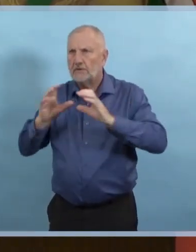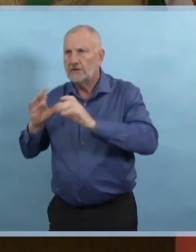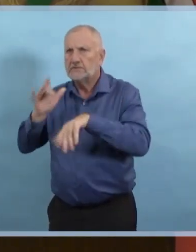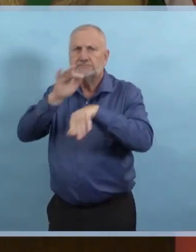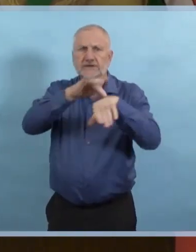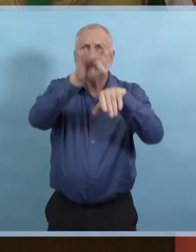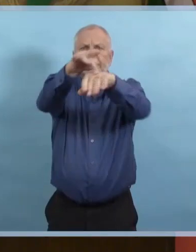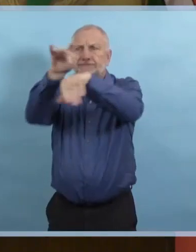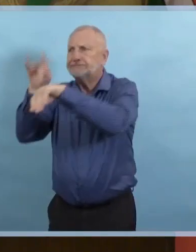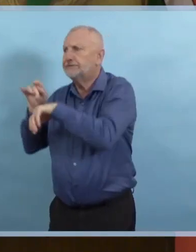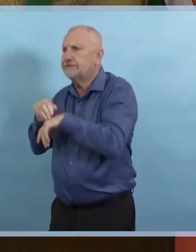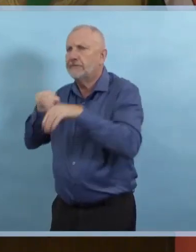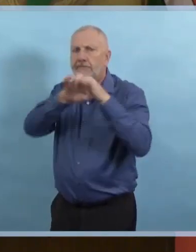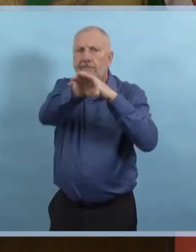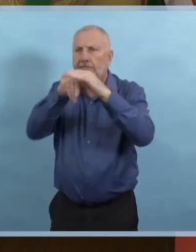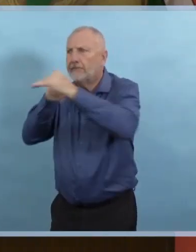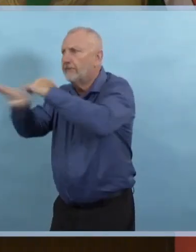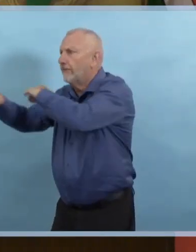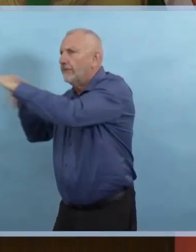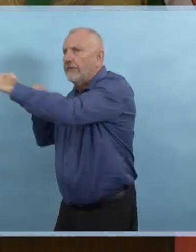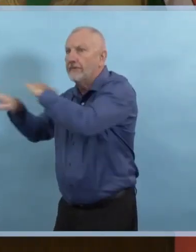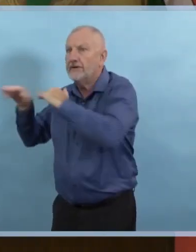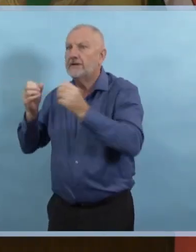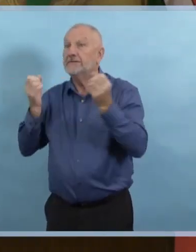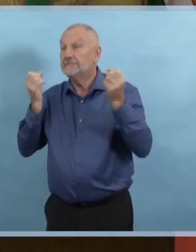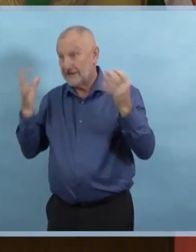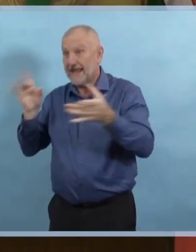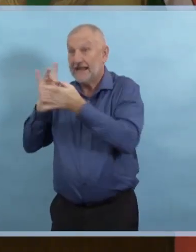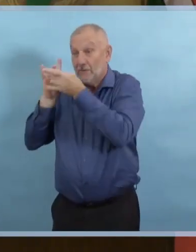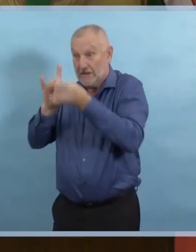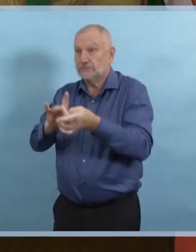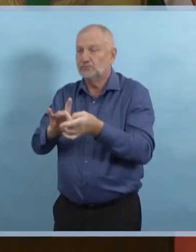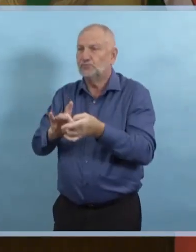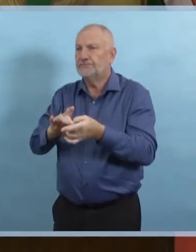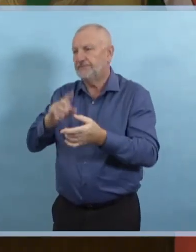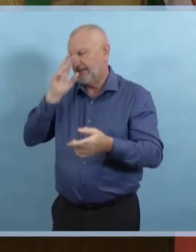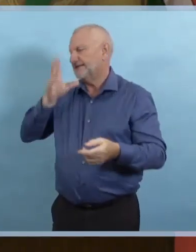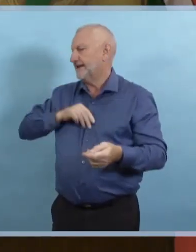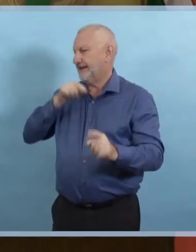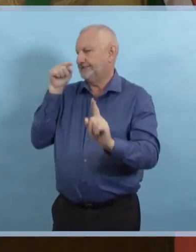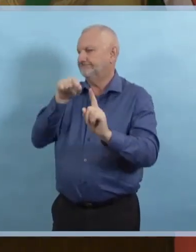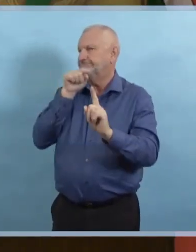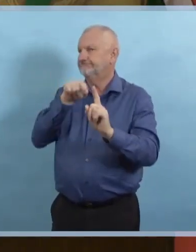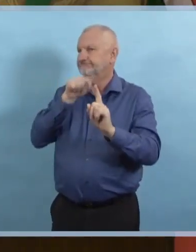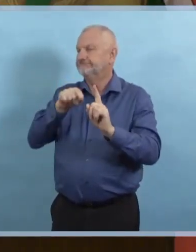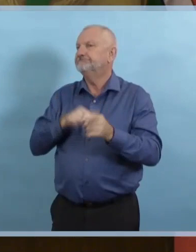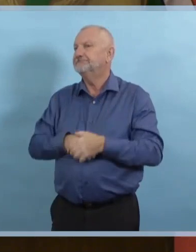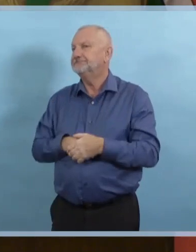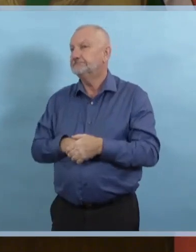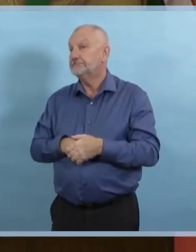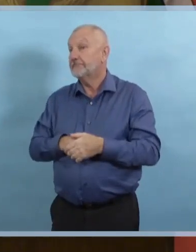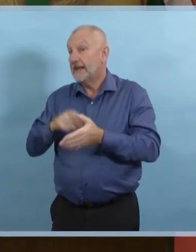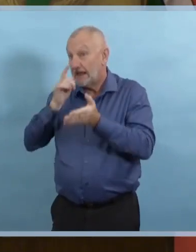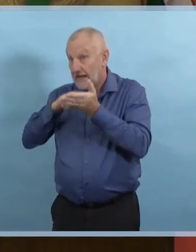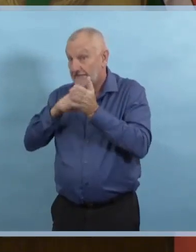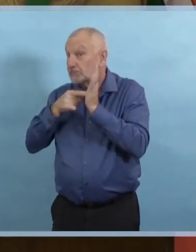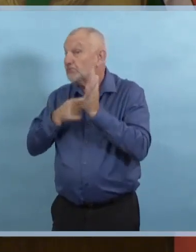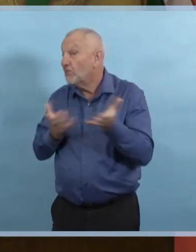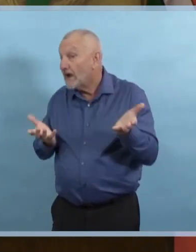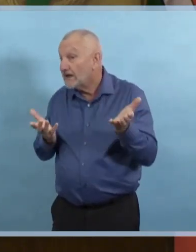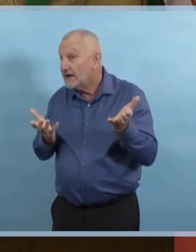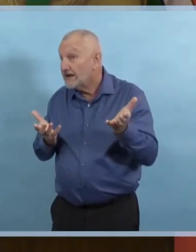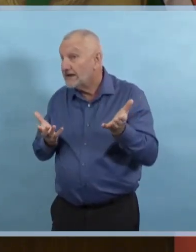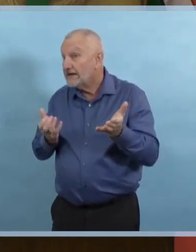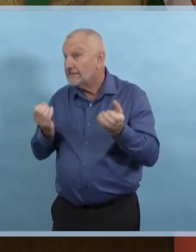Les enquêtes sur les cas indiquent que de nombreuses personnes dans un seul rassemblement étaient présentes. Nous avons vu des